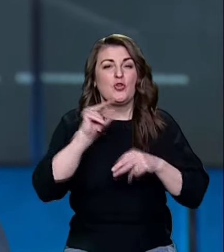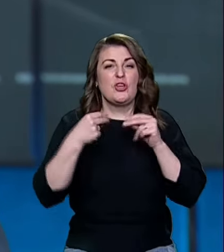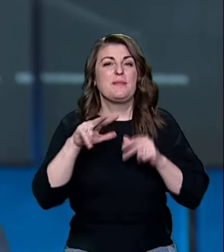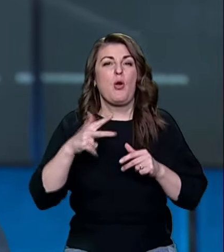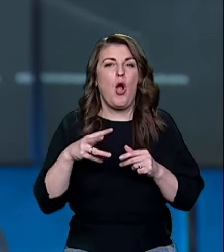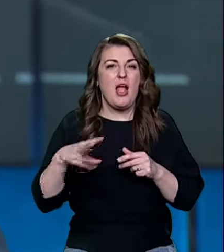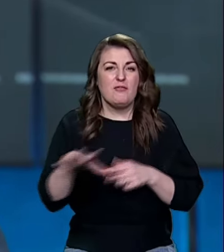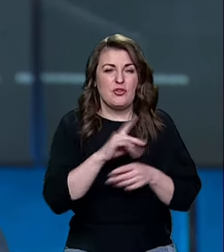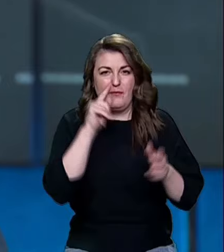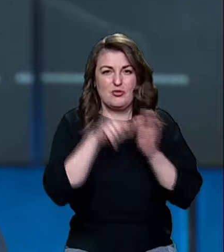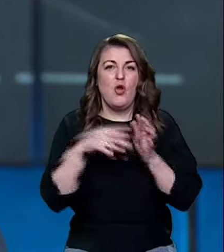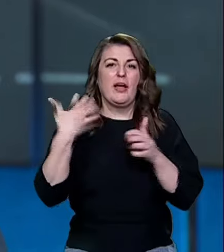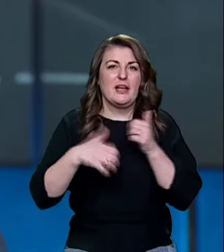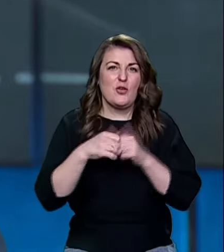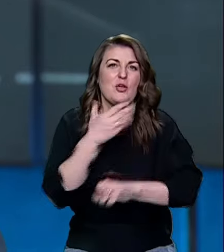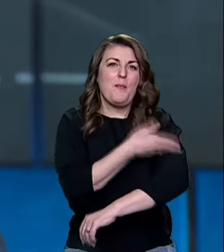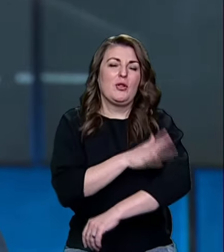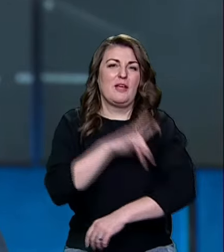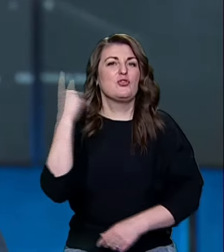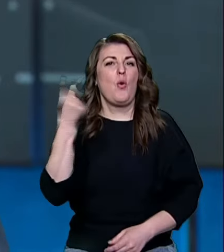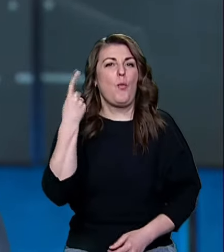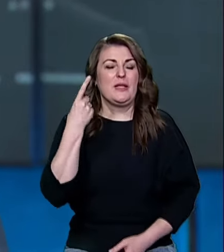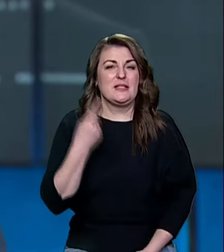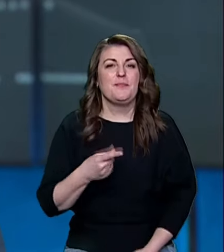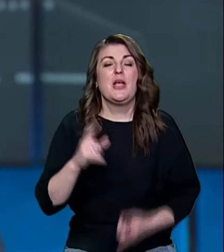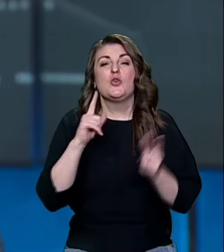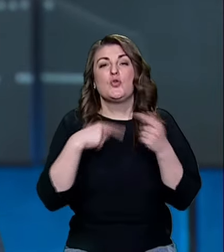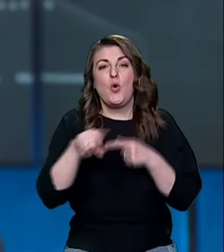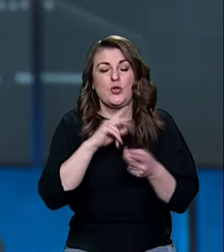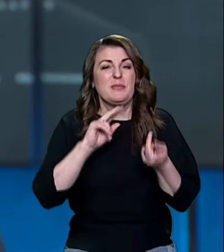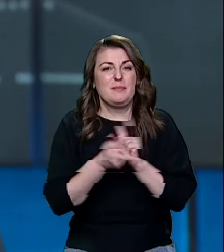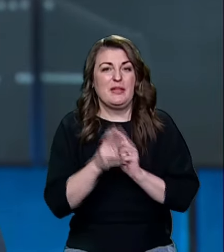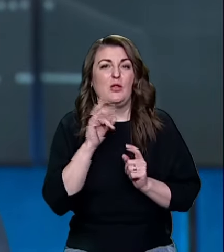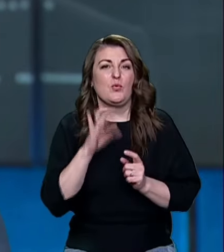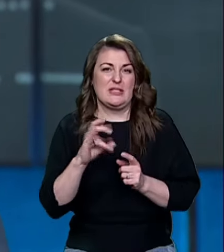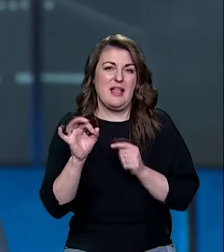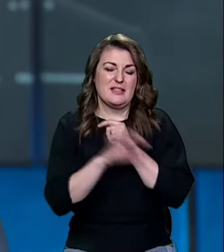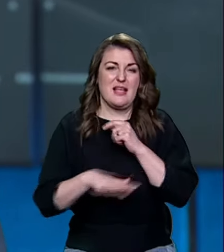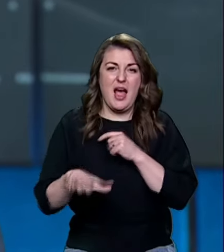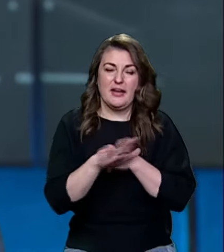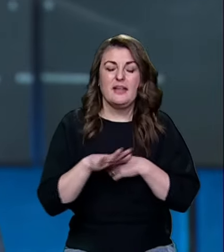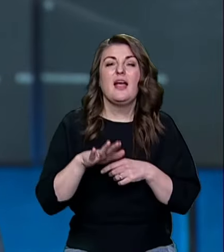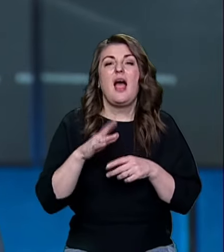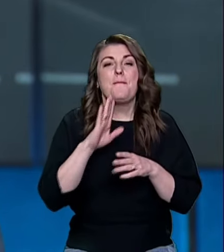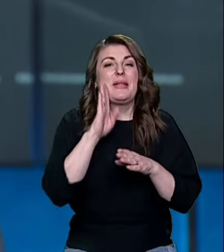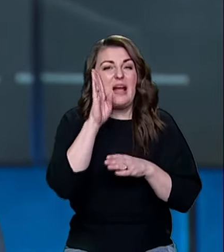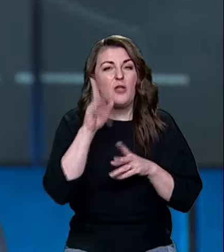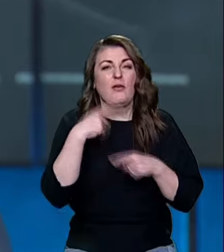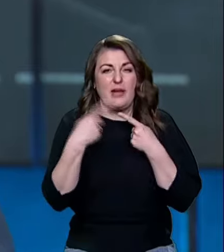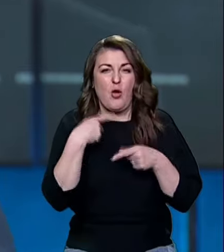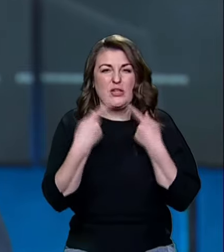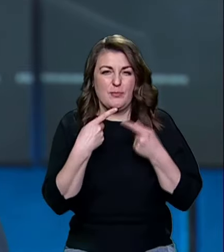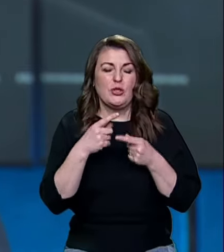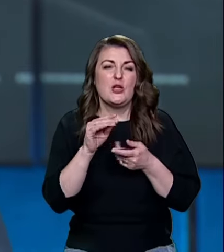Миколаївщину війшли до Херсонської та Полтавської областей. Згодом змінили курс на захід. Під ранок, як повідомили кореспонденти